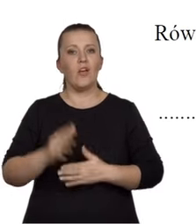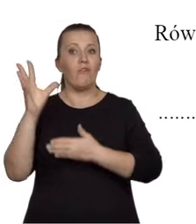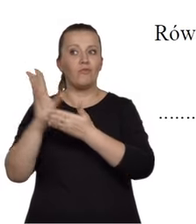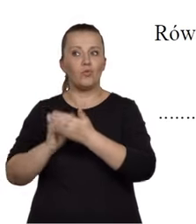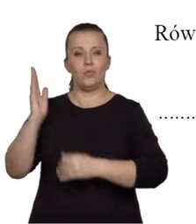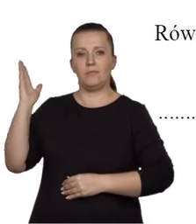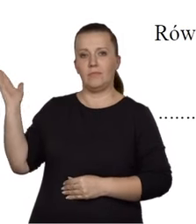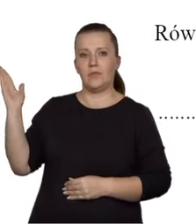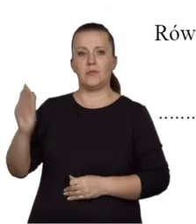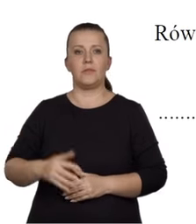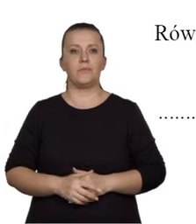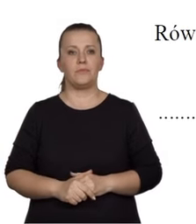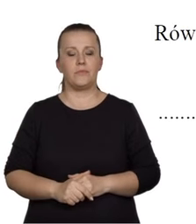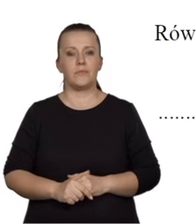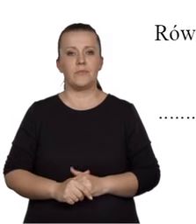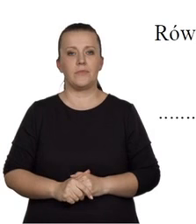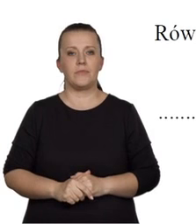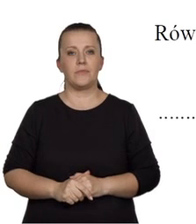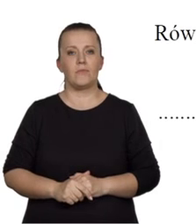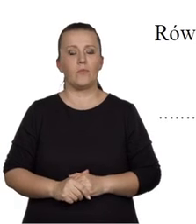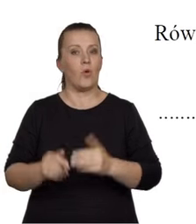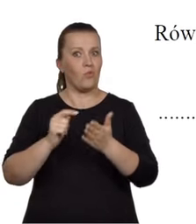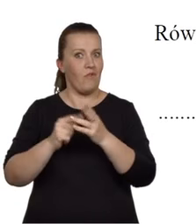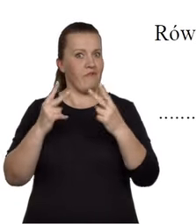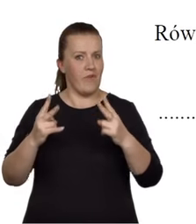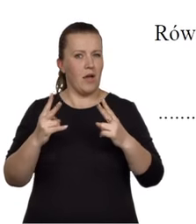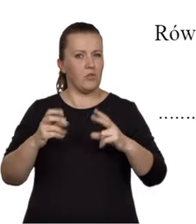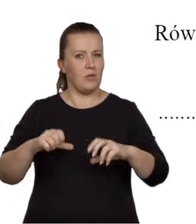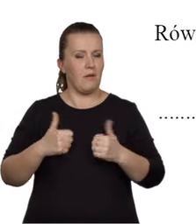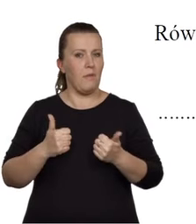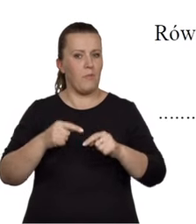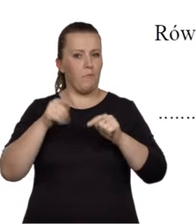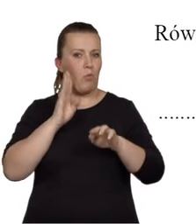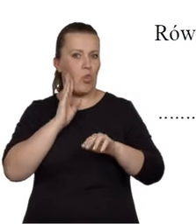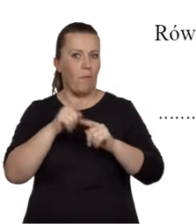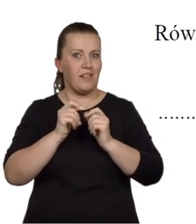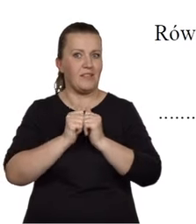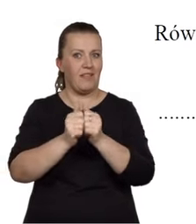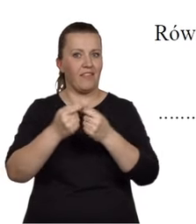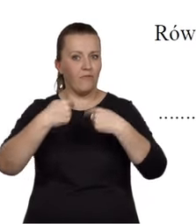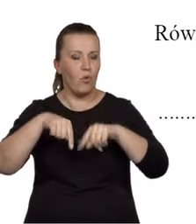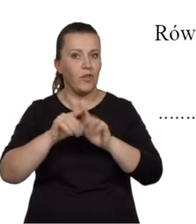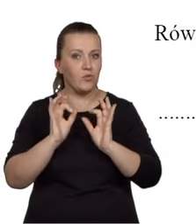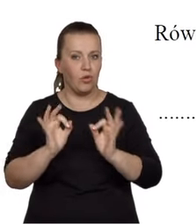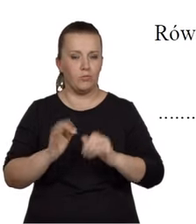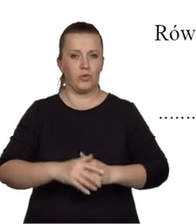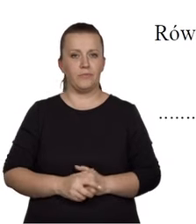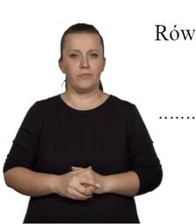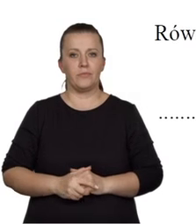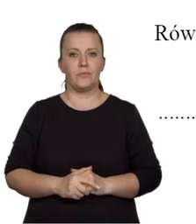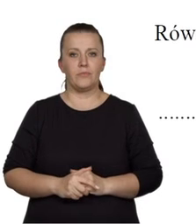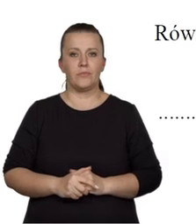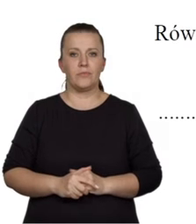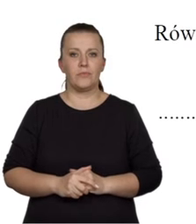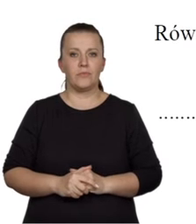schematu. Jest to element kluczowy dla tego typu zadań i jego poprawne wykonanie jest niezbędne,